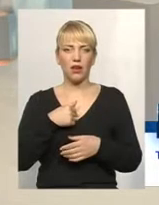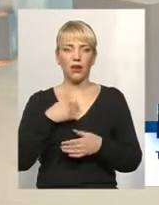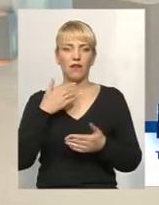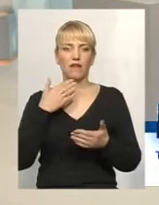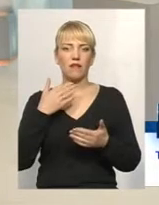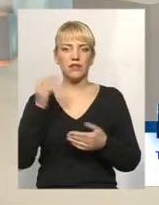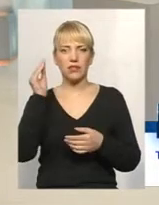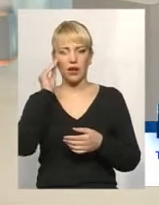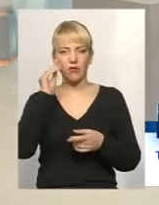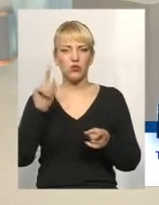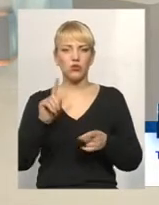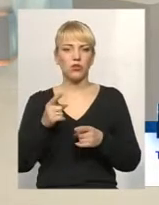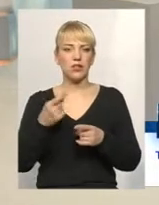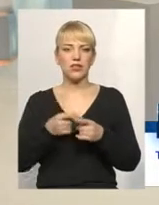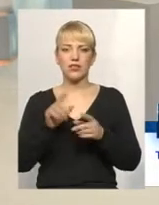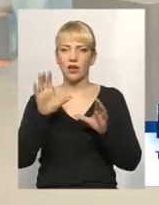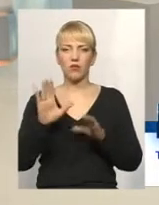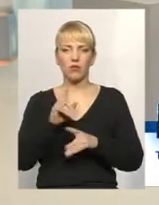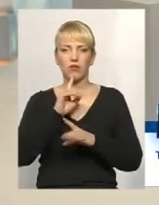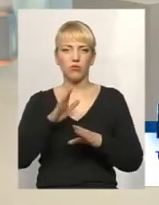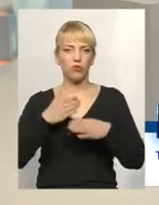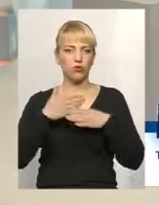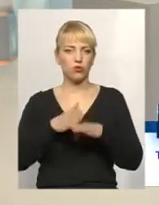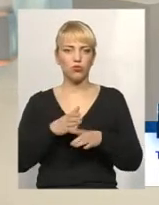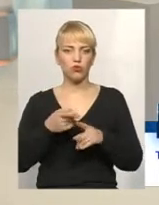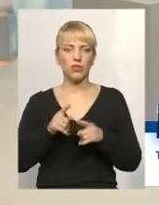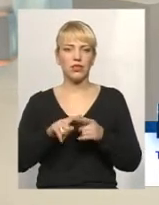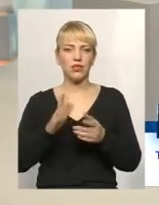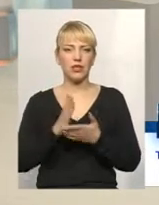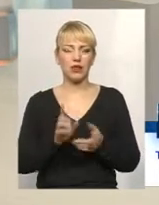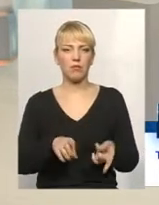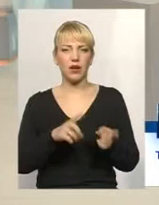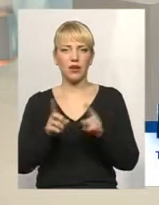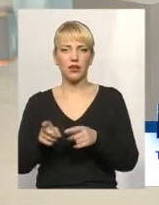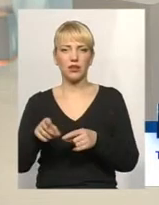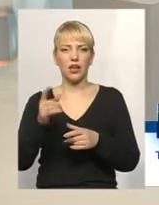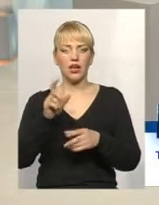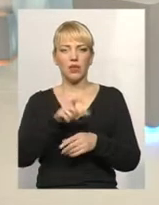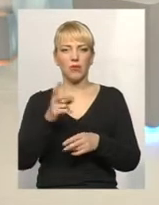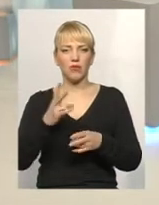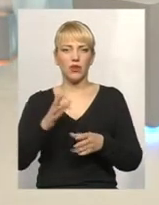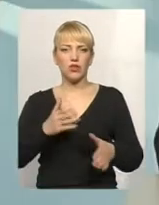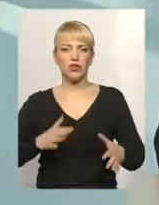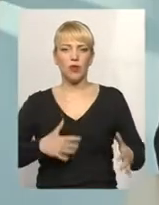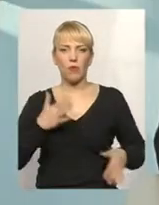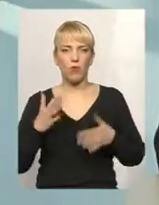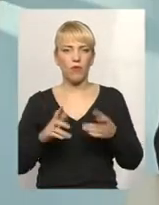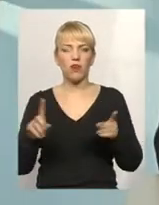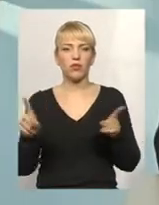він не має зруйнувати, це є, скажімо, еволюційний перехід, і має людей все ж таки простимулювати, що вони